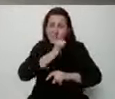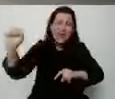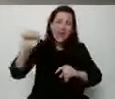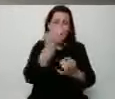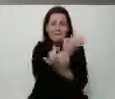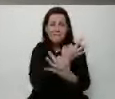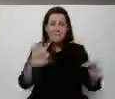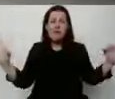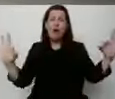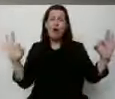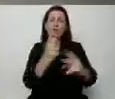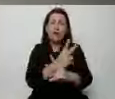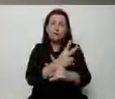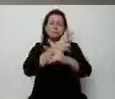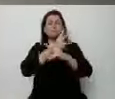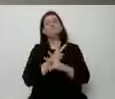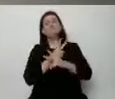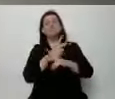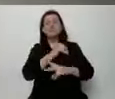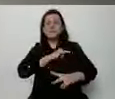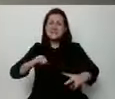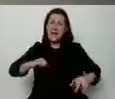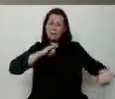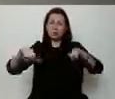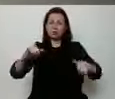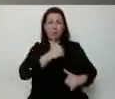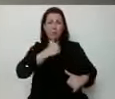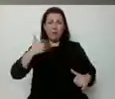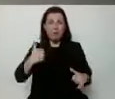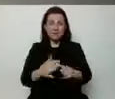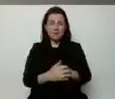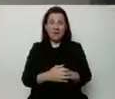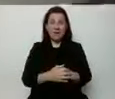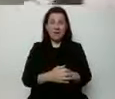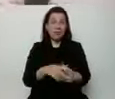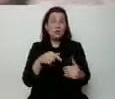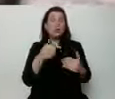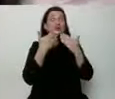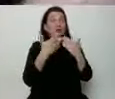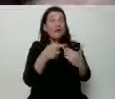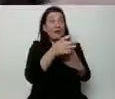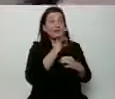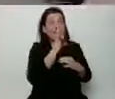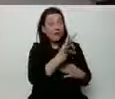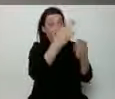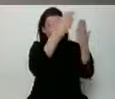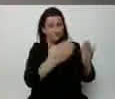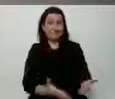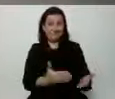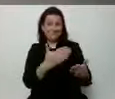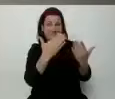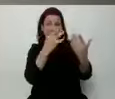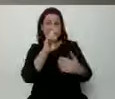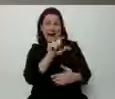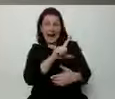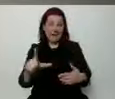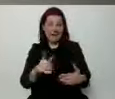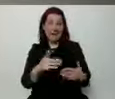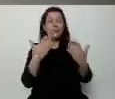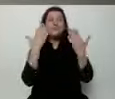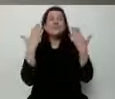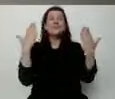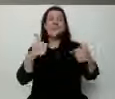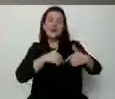suwerennej, samorządnej Polski. Tego gwarantem jest właśnie Rafał Trzaskowski. Witam Cię bardzo serdecznie w Płocku.